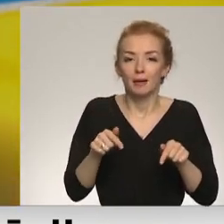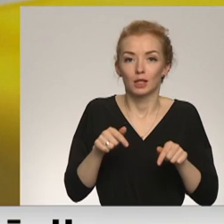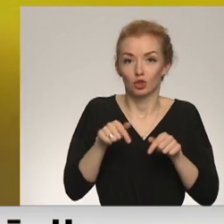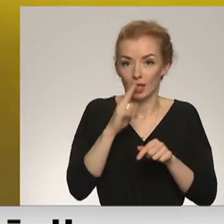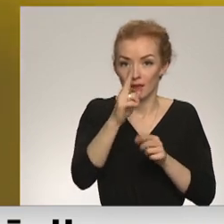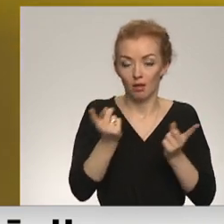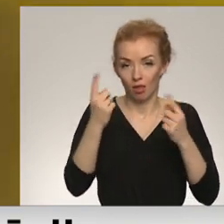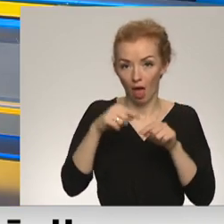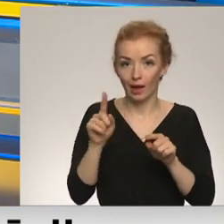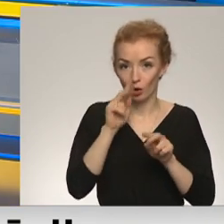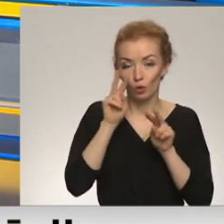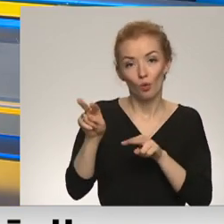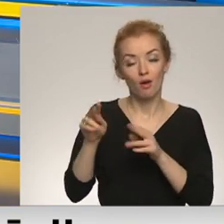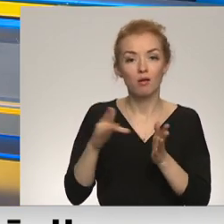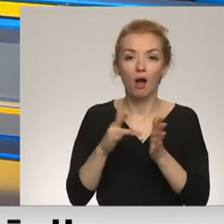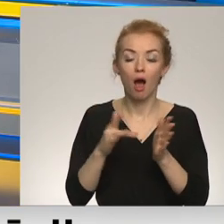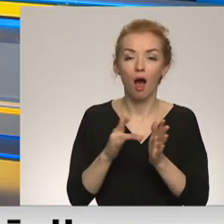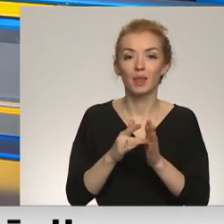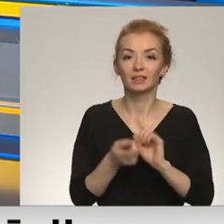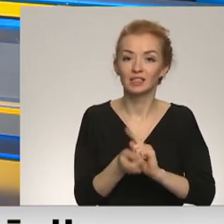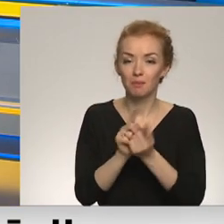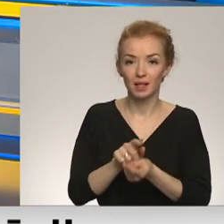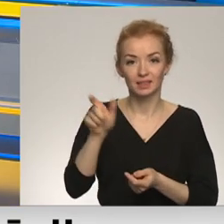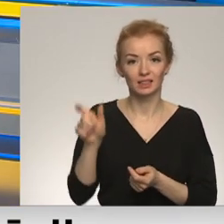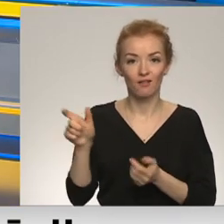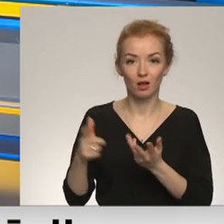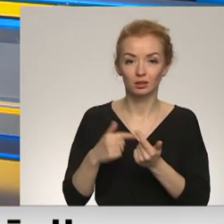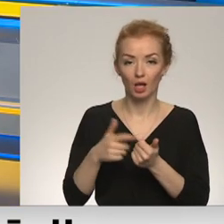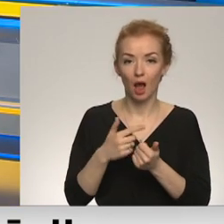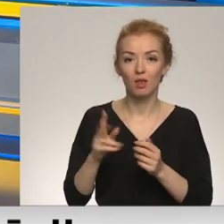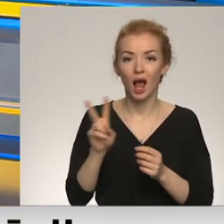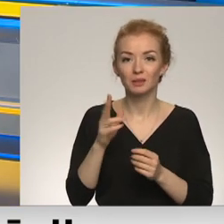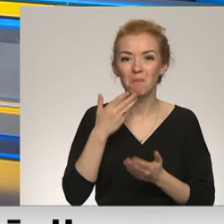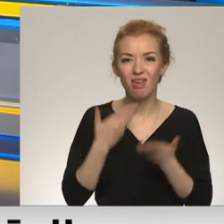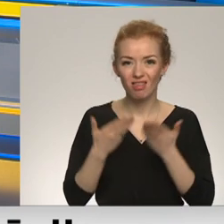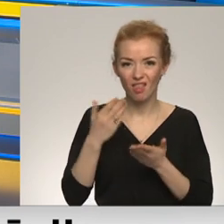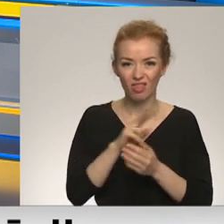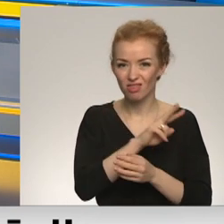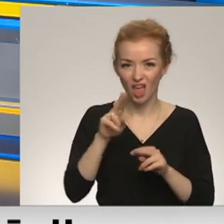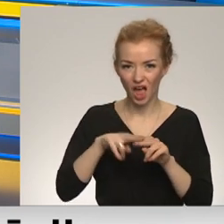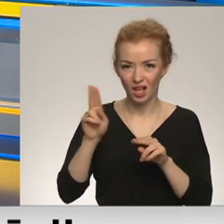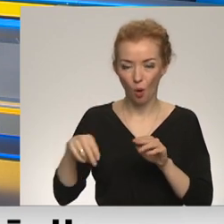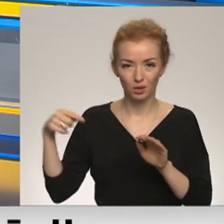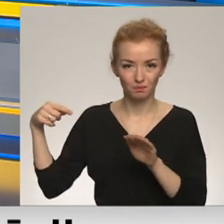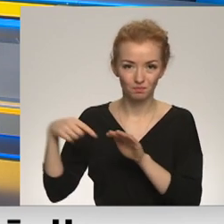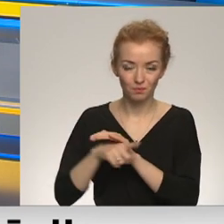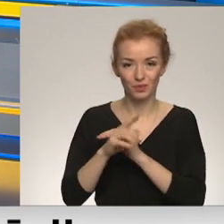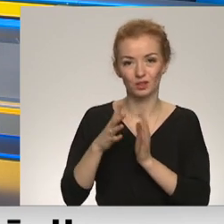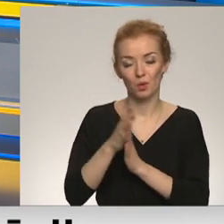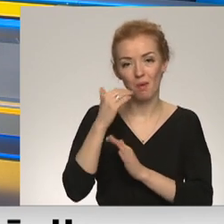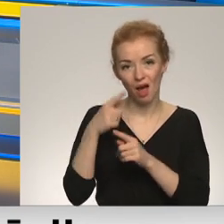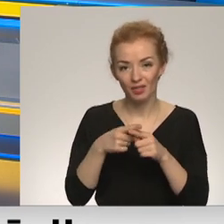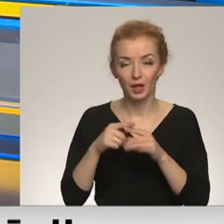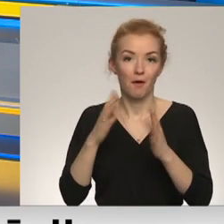šīs nedējas laikā ir novērojums kādas pastiprinātas izmaiņas cilvēku skaitā, kuri mēģina šķērsot, vai Baltkrievija varbūt kaut kādā veidā